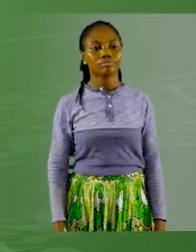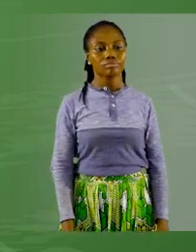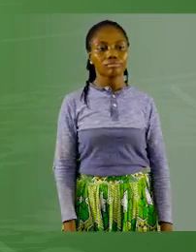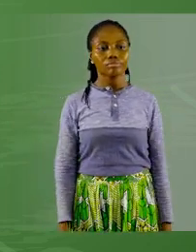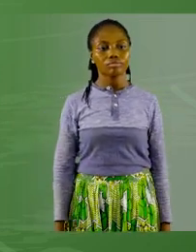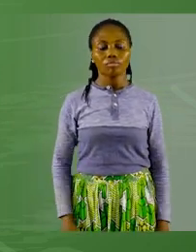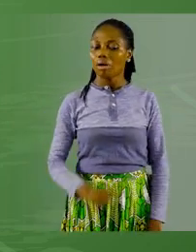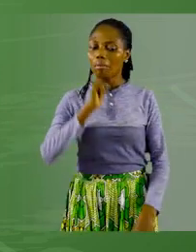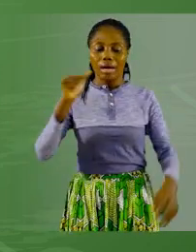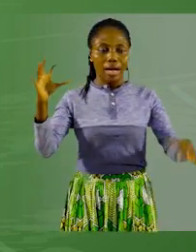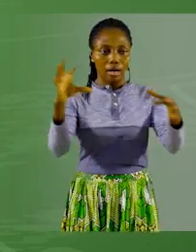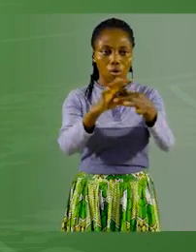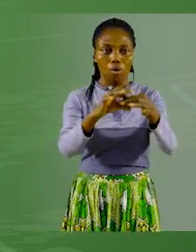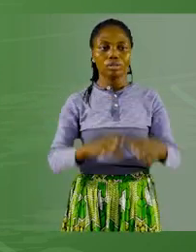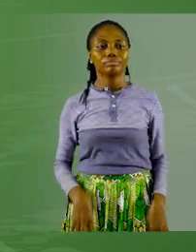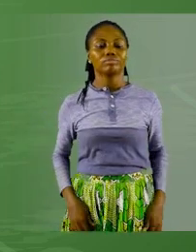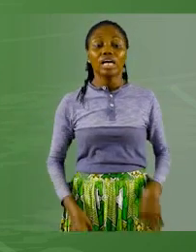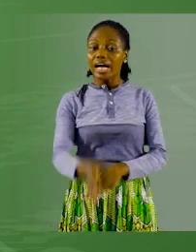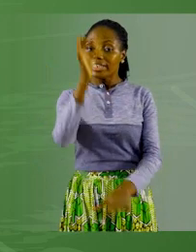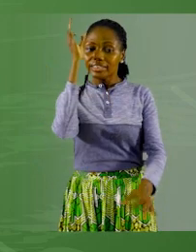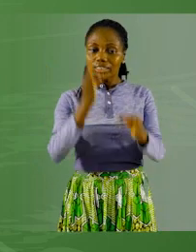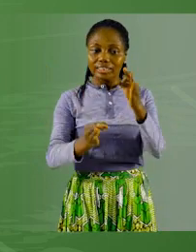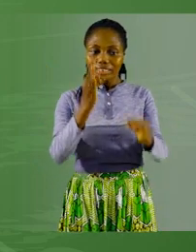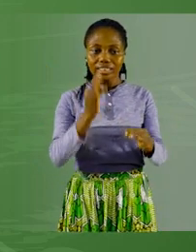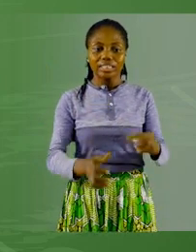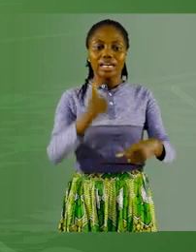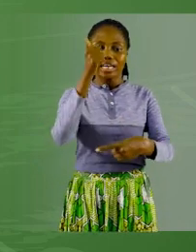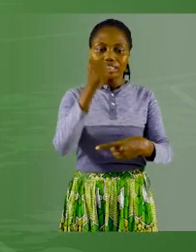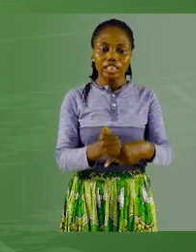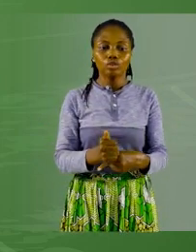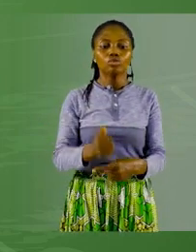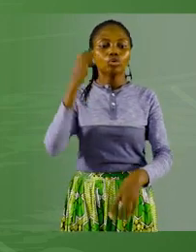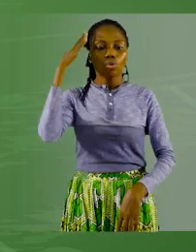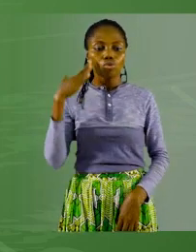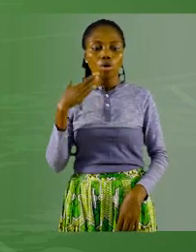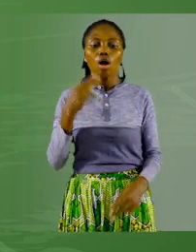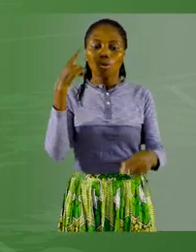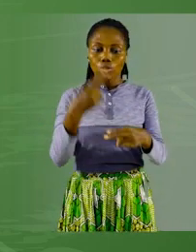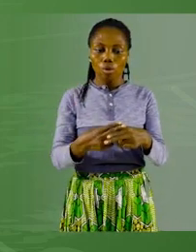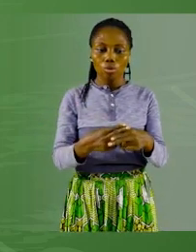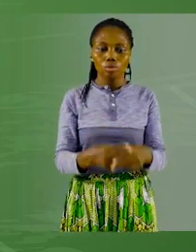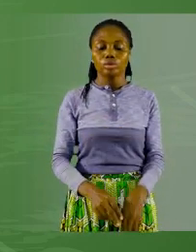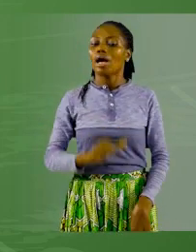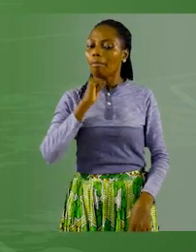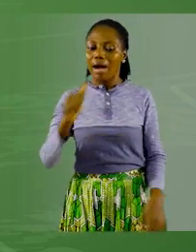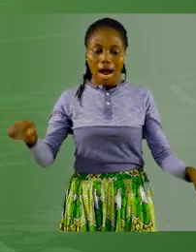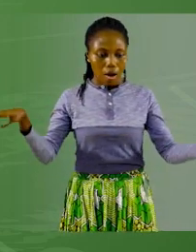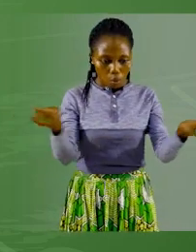Il n'y a pas d'accord. Si l'adjectif de couleur est un nom, il n'y aussi pas d'accord.